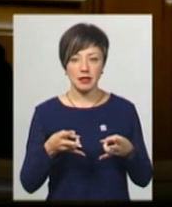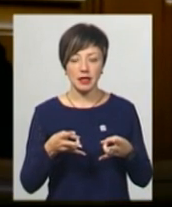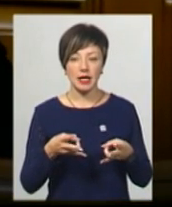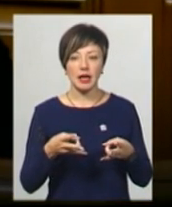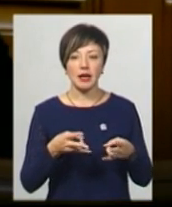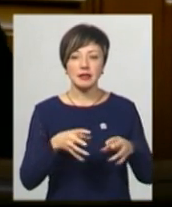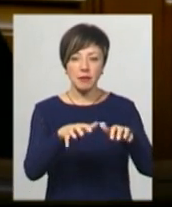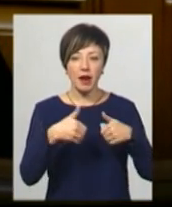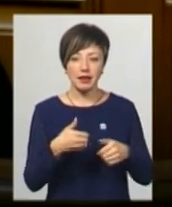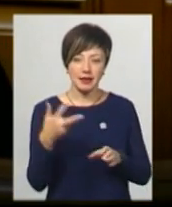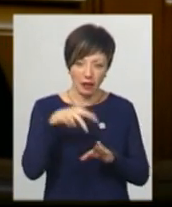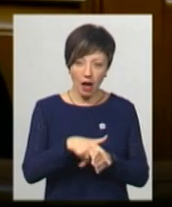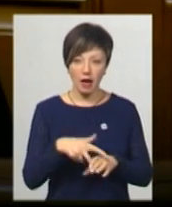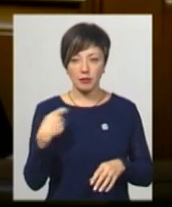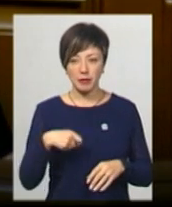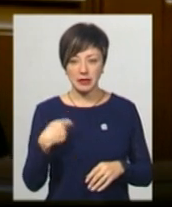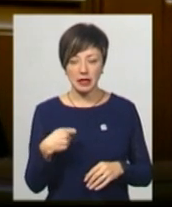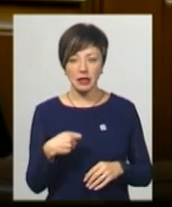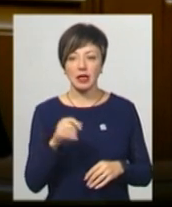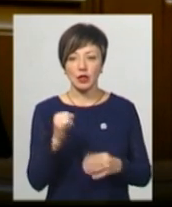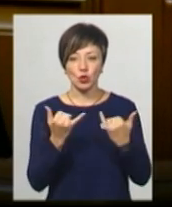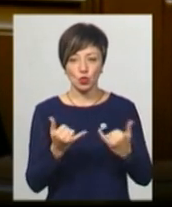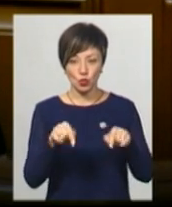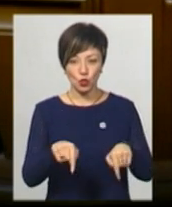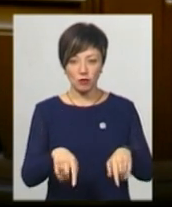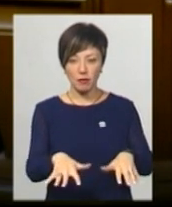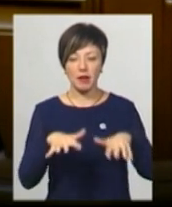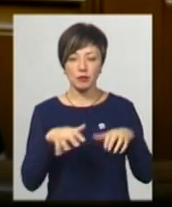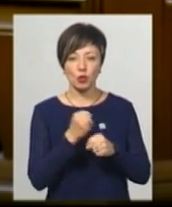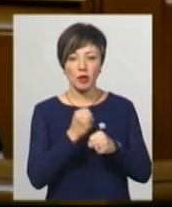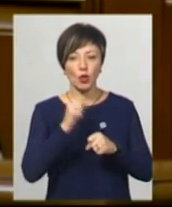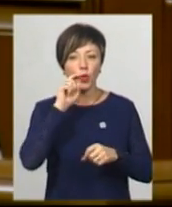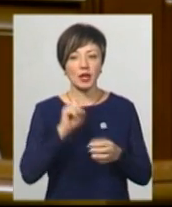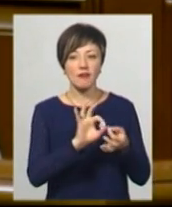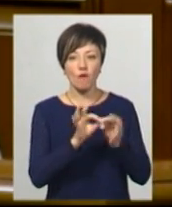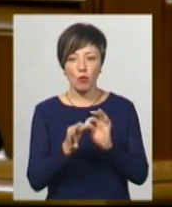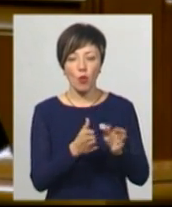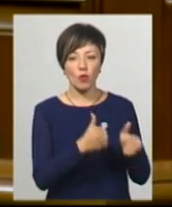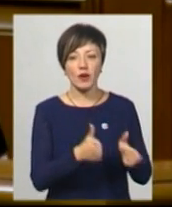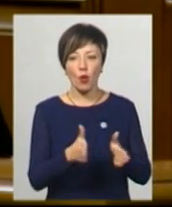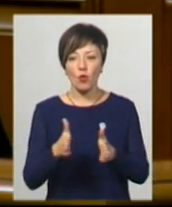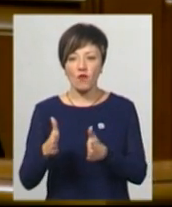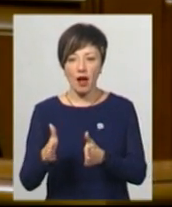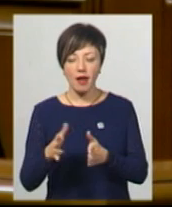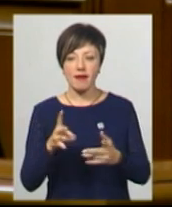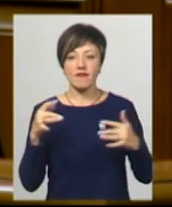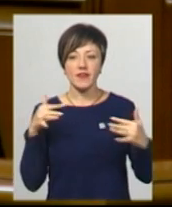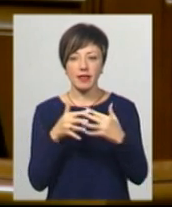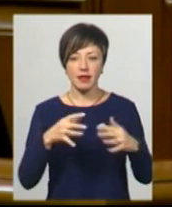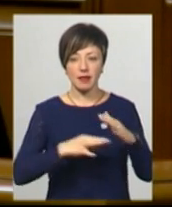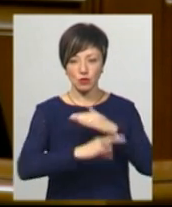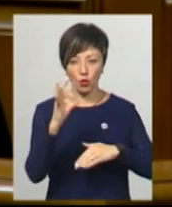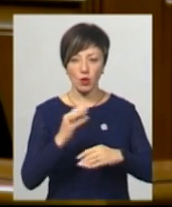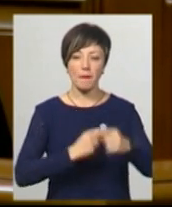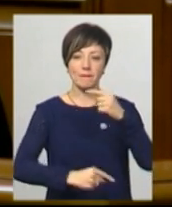тігаря з президента і тут, в парламенті, зробити українську формулу врегулювання війни на Сході,